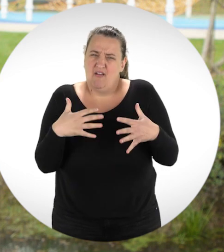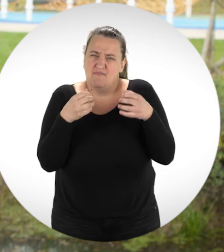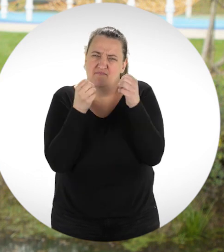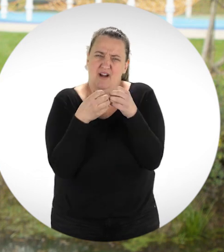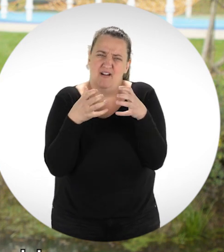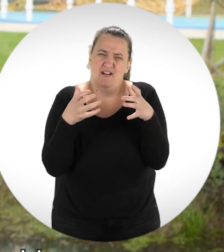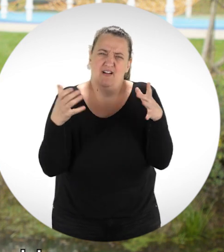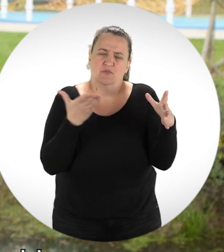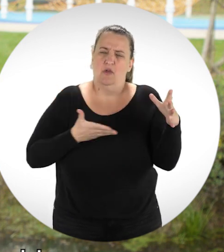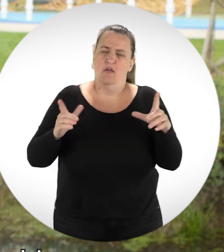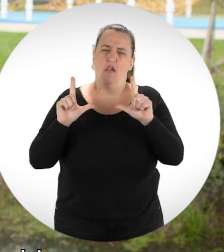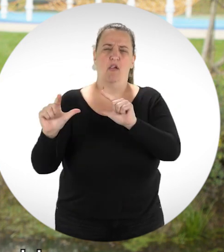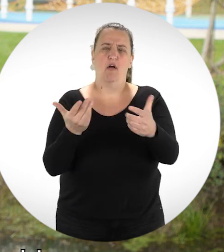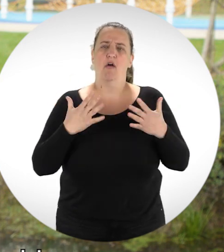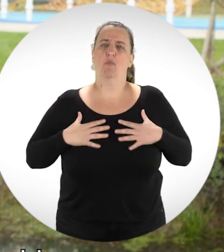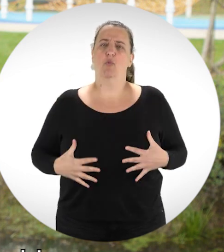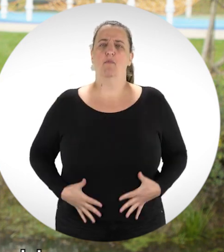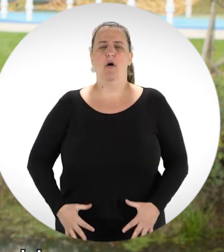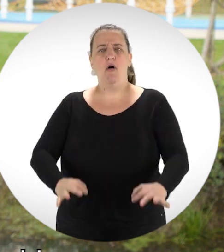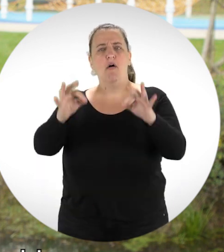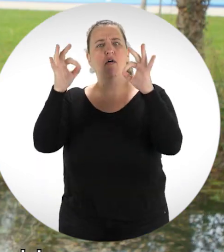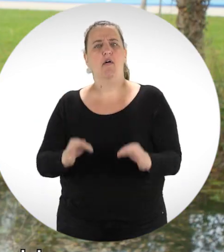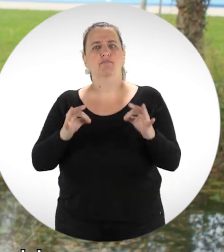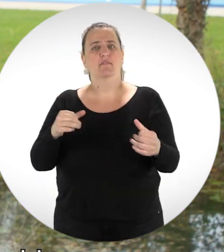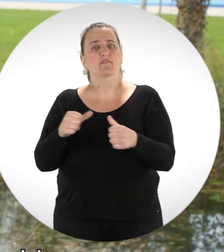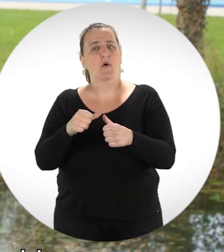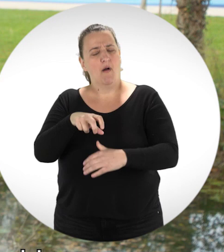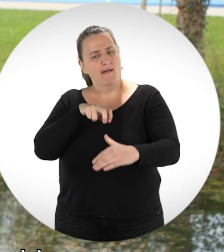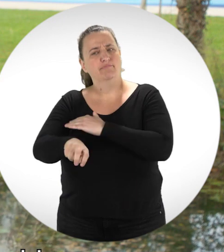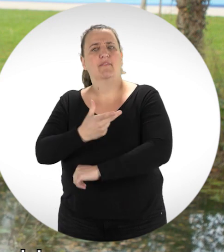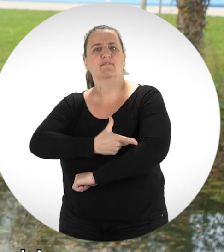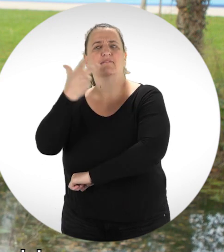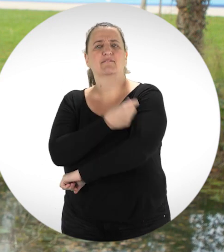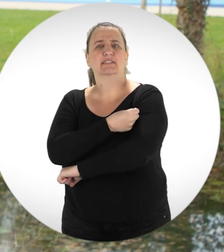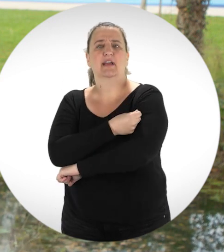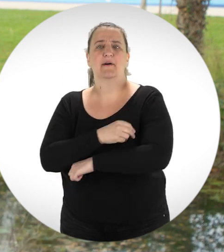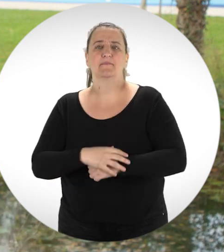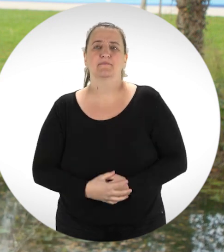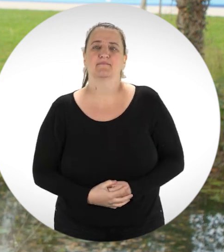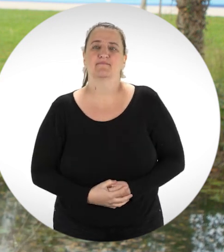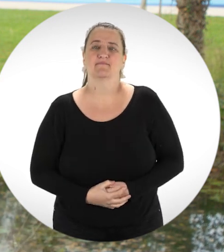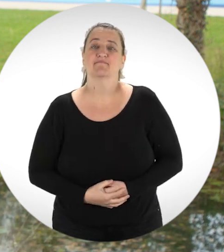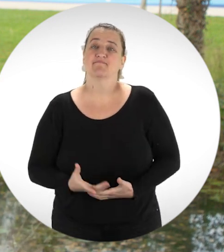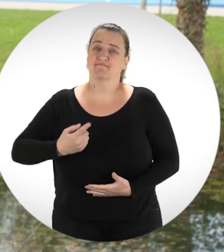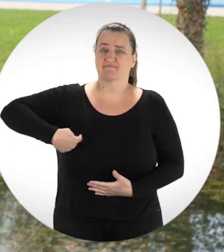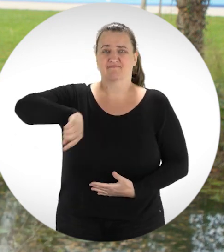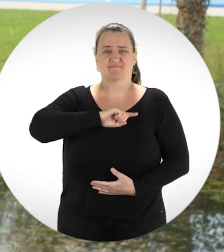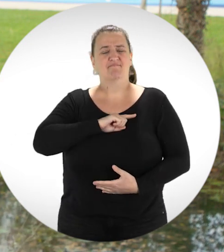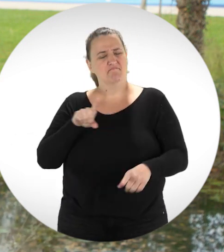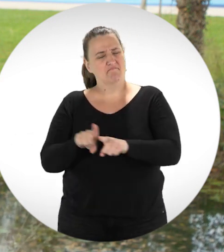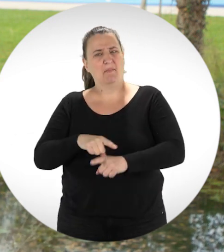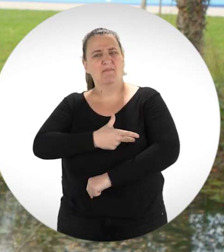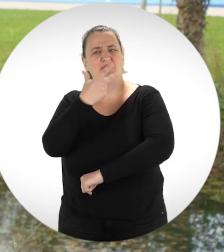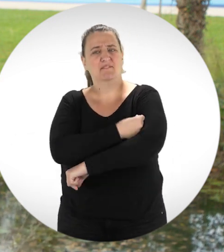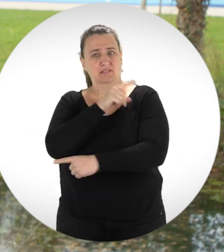d'entre vous avait adopté un comportement responsable en vous faisant vacciner. Et nous-mêmes, pour protéger